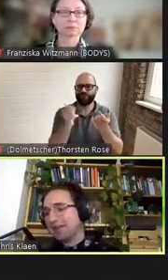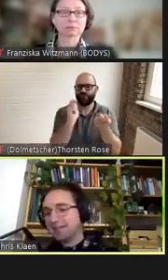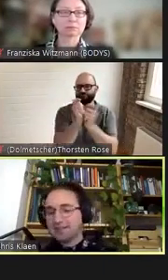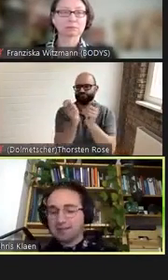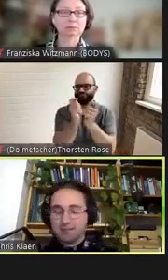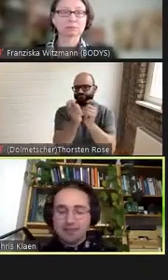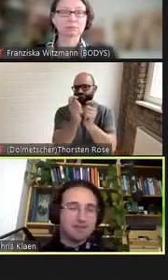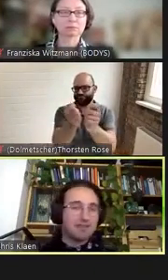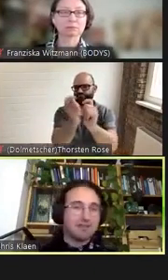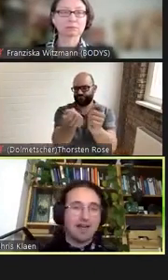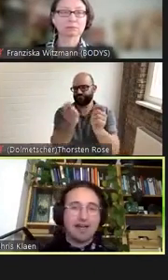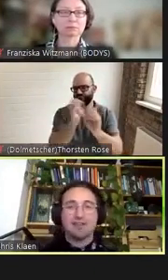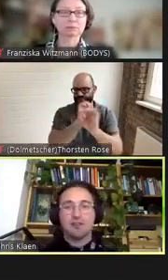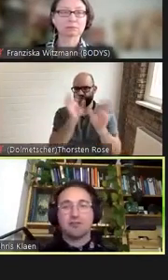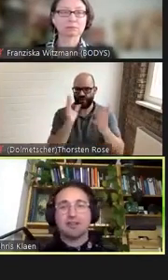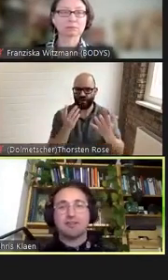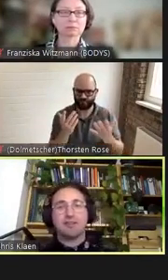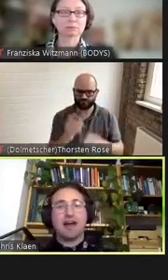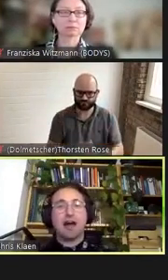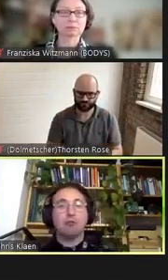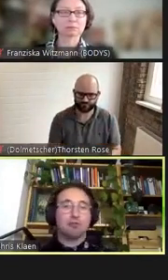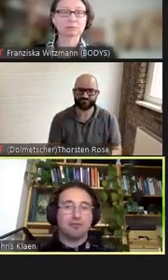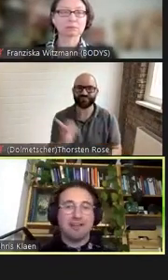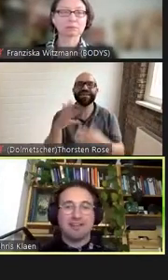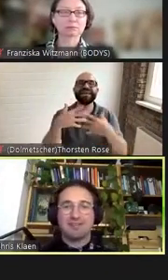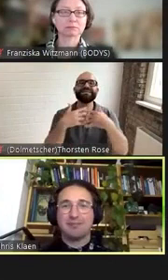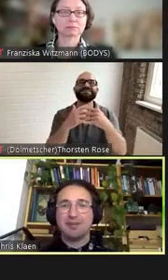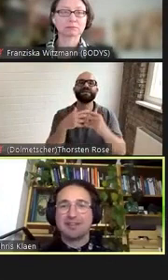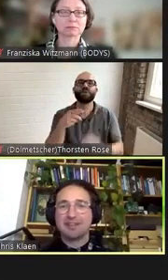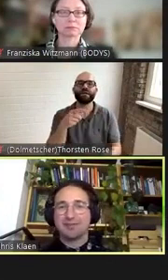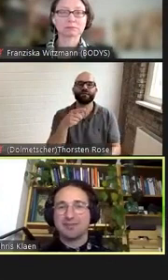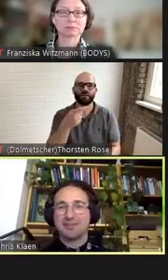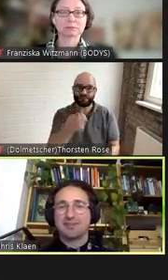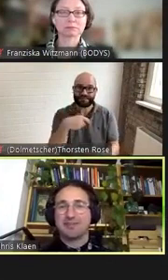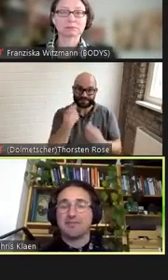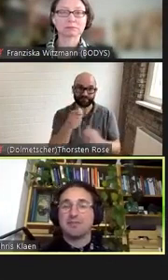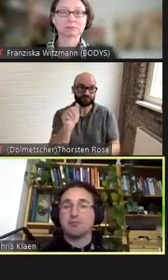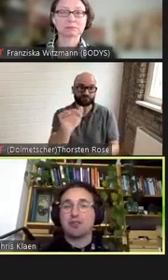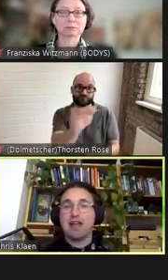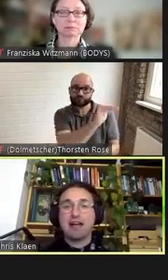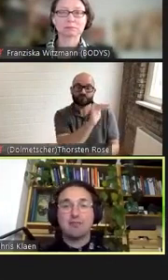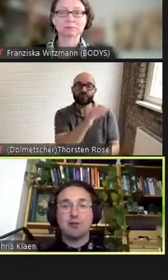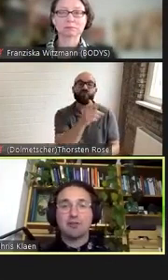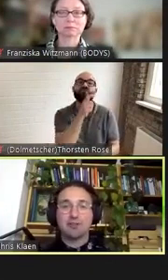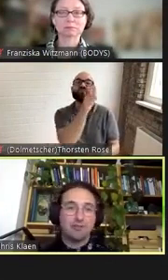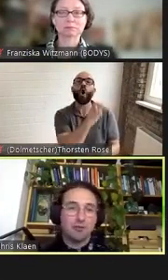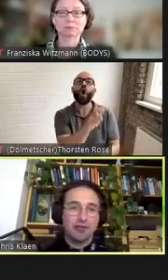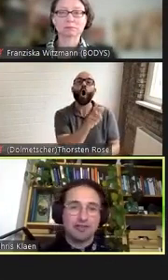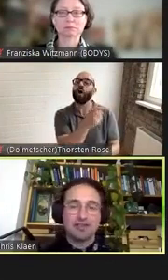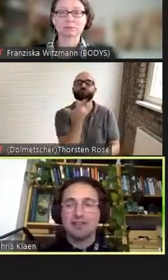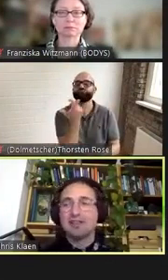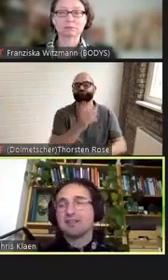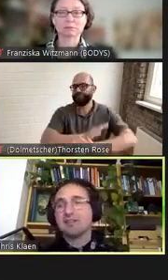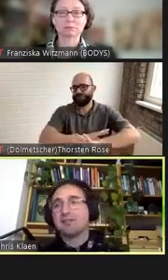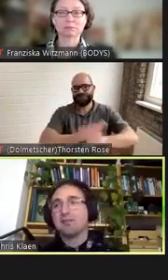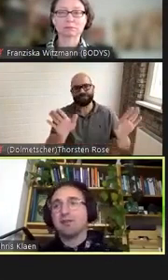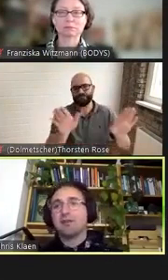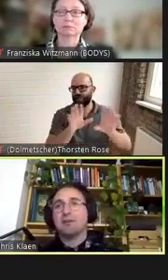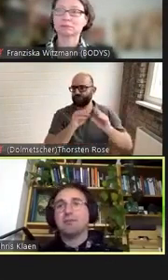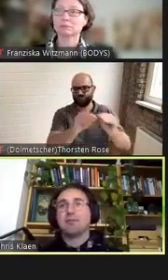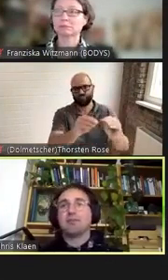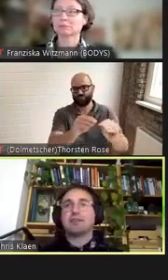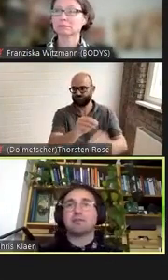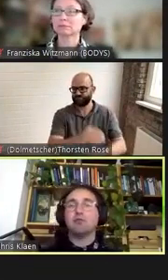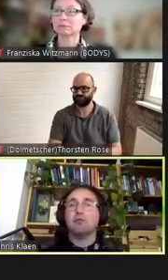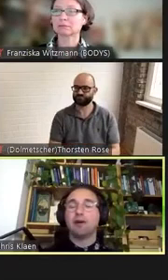Intersektionalität ist in manchen Kreisen schon fast wieder out als Begriff zum Schlagwort geworden Es ist